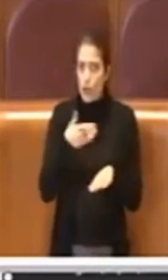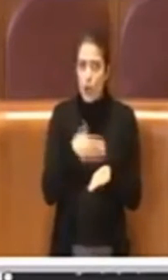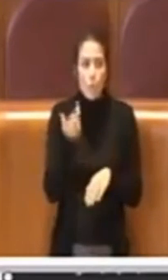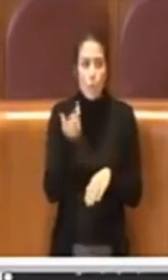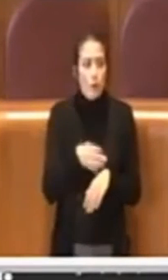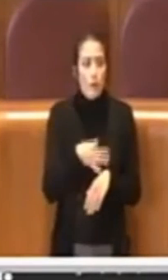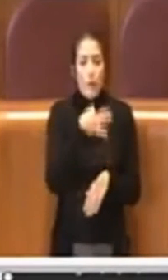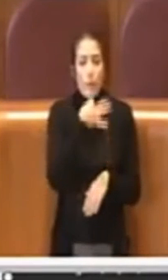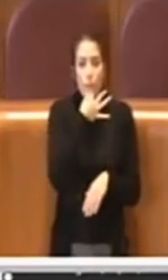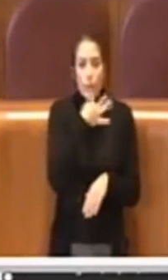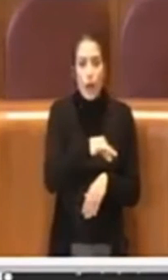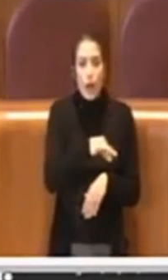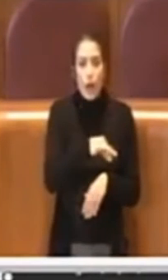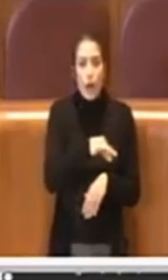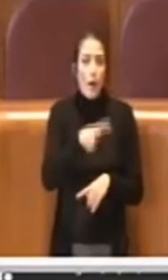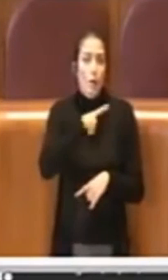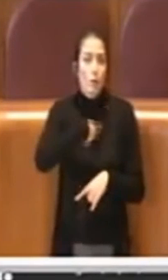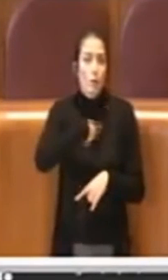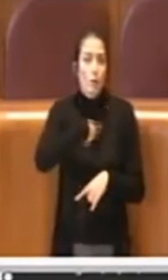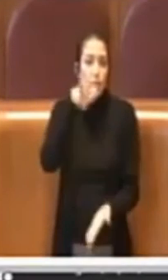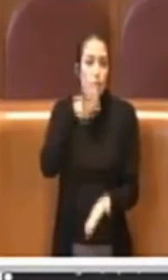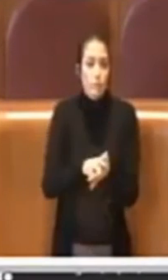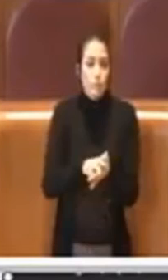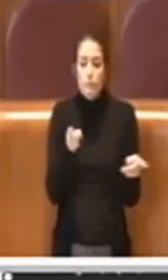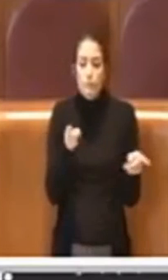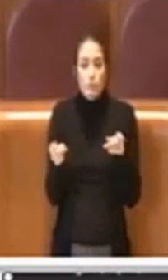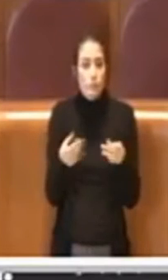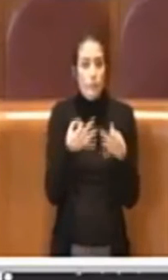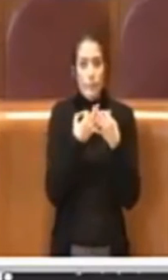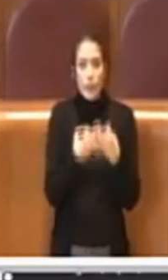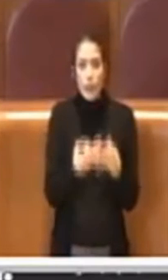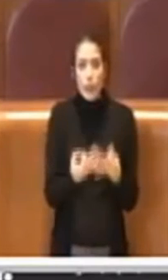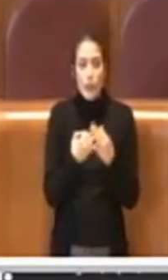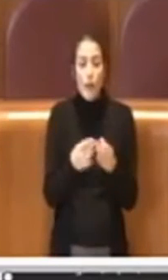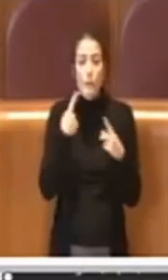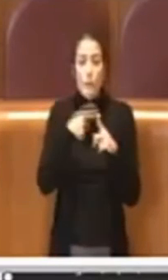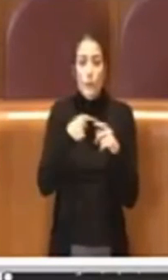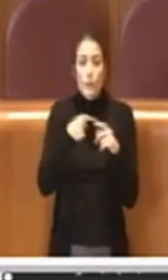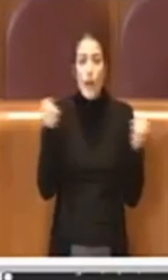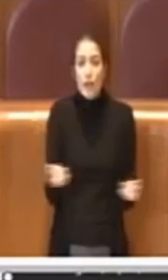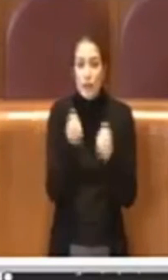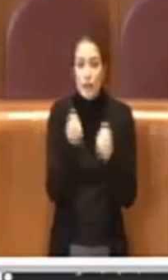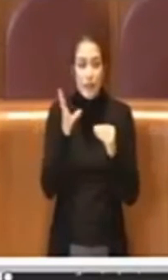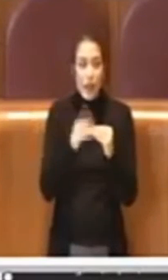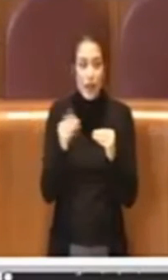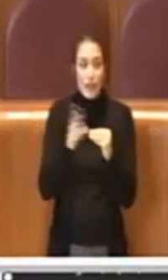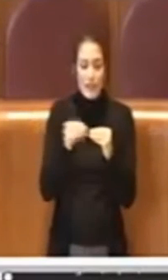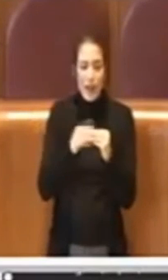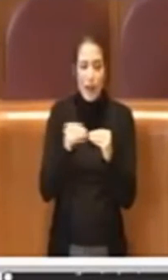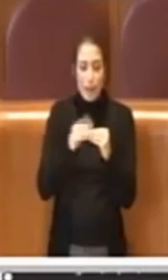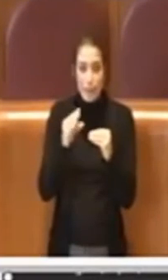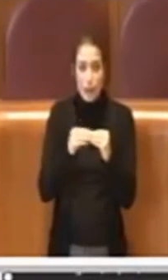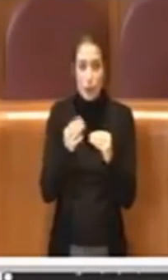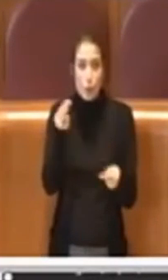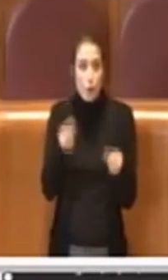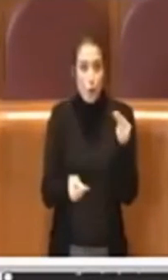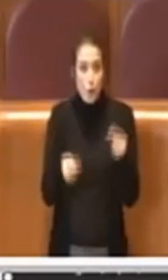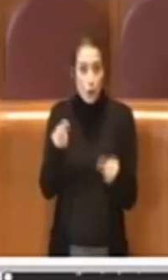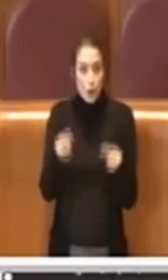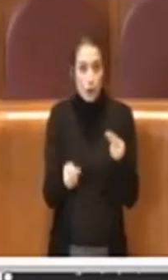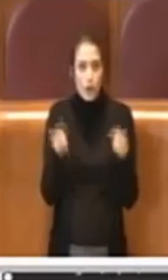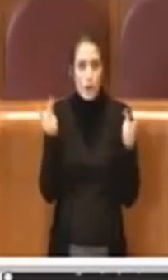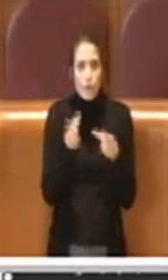li abbiamo approvati nei tempi e l'attività che è stata fatta di risanamento dei conti è stata un'attività